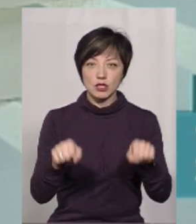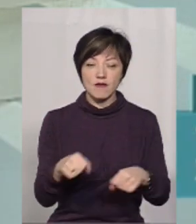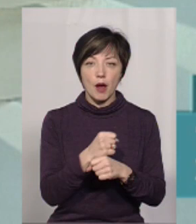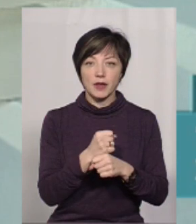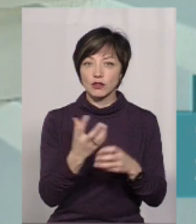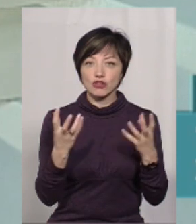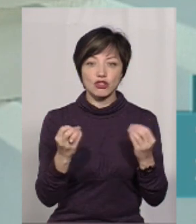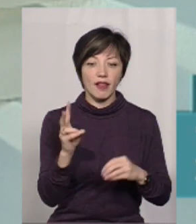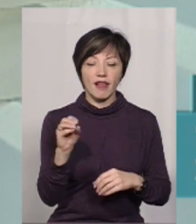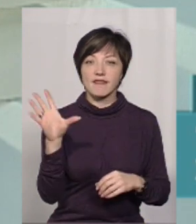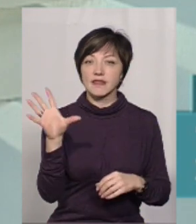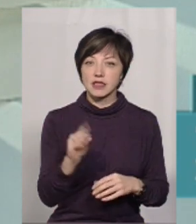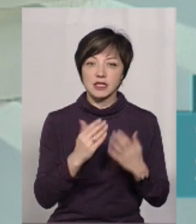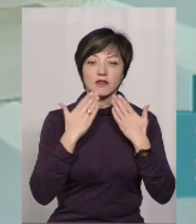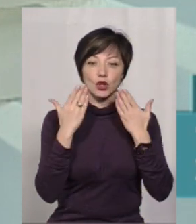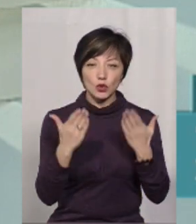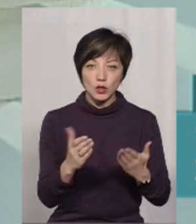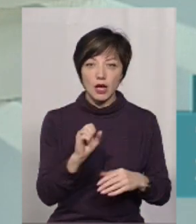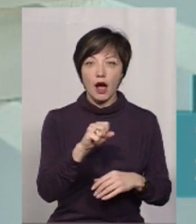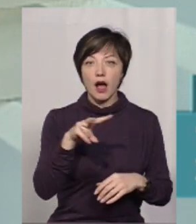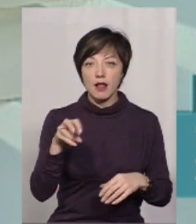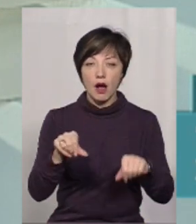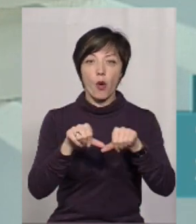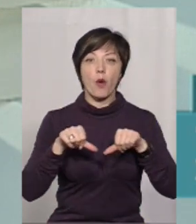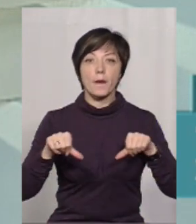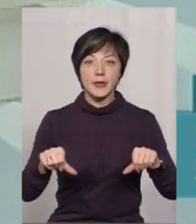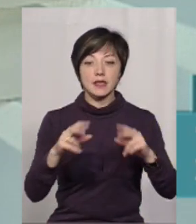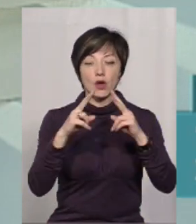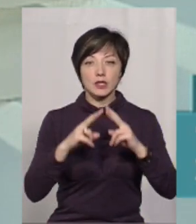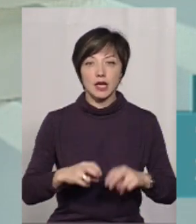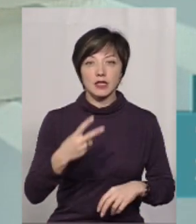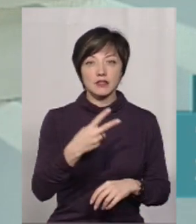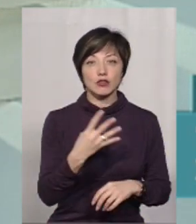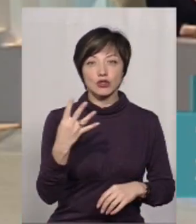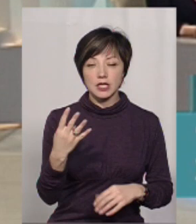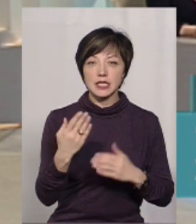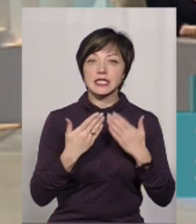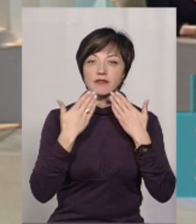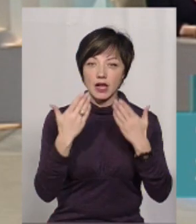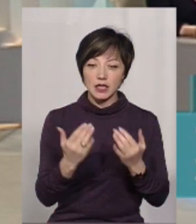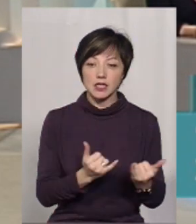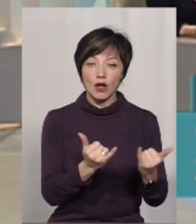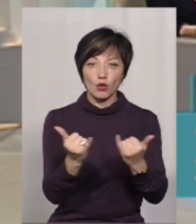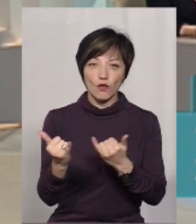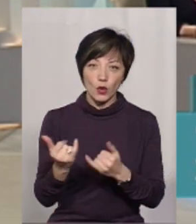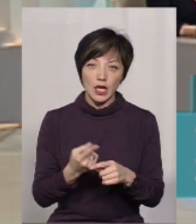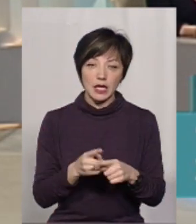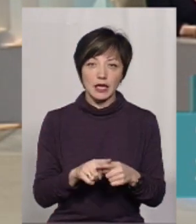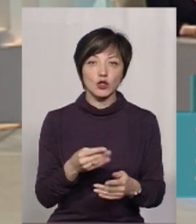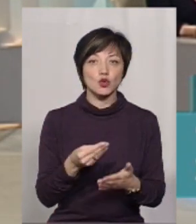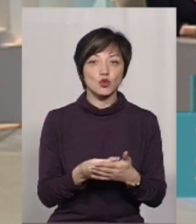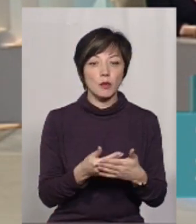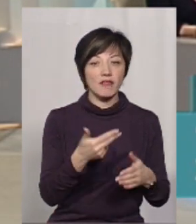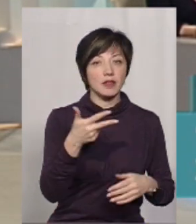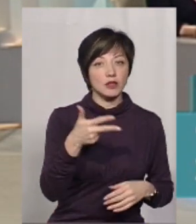аптеку ще не всі звернулися, але вже комісія розглянула 24 звернення і задовольнила їх. Ну, сума